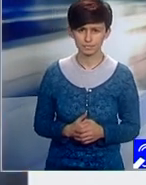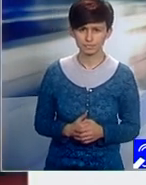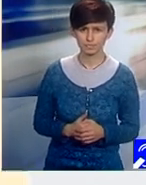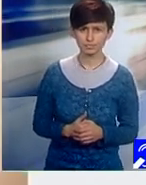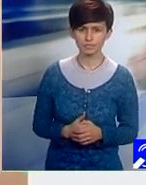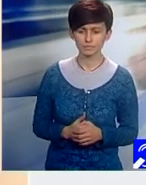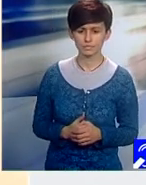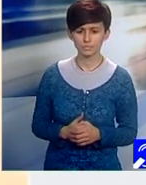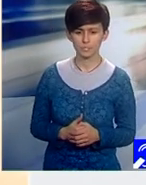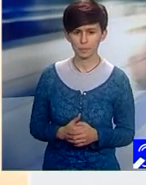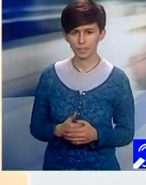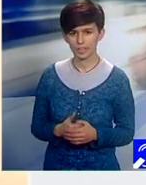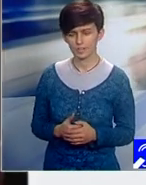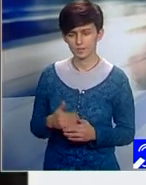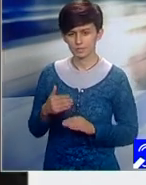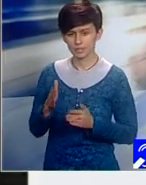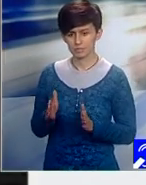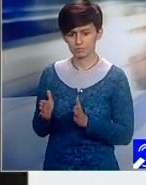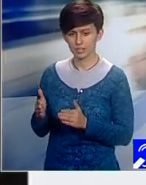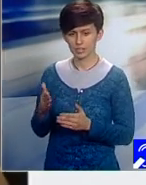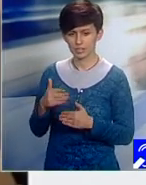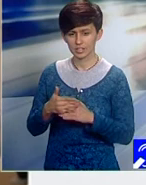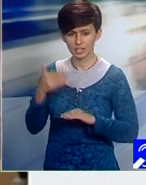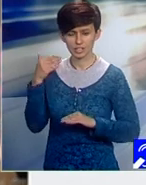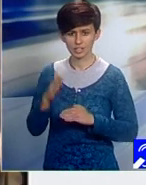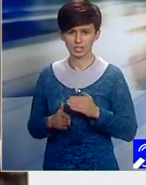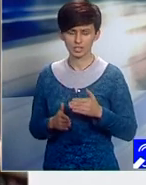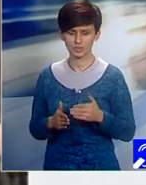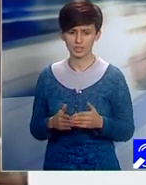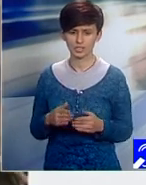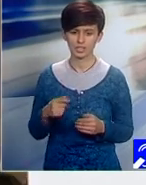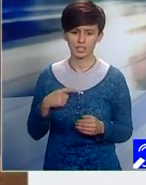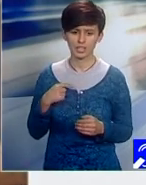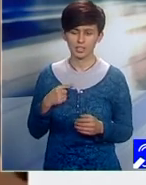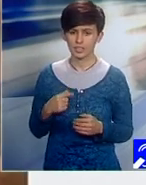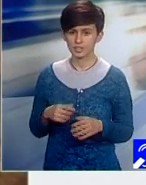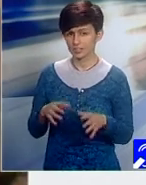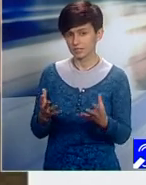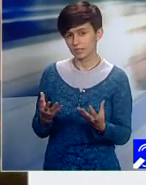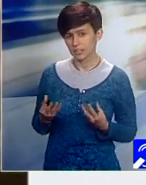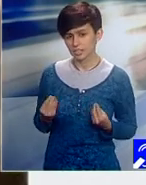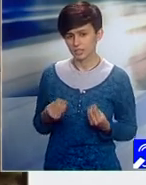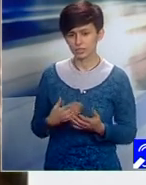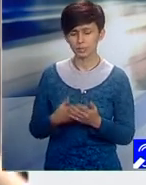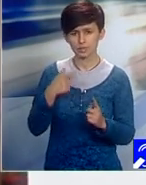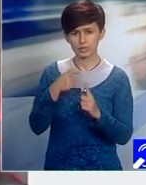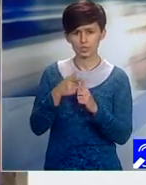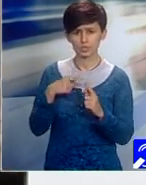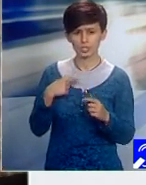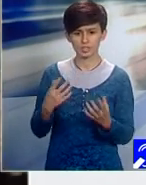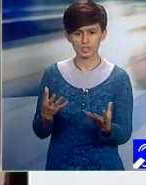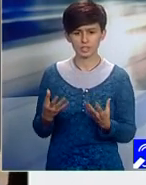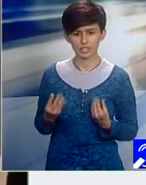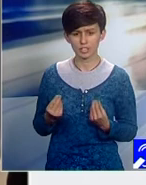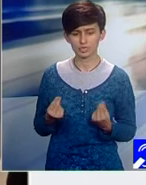semifinala rămâne atrăgătoare ca și paletă de întrebări pentru că scopul concursului este să atragem cât mai mulți tineri, dar